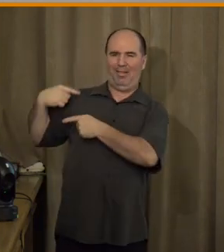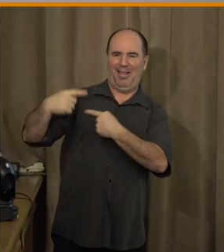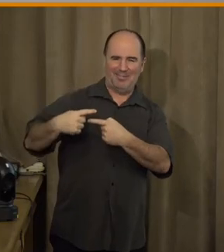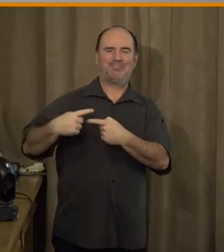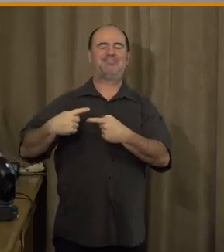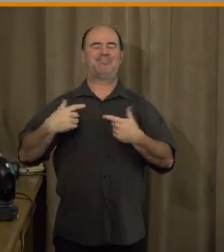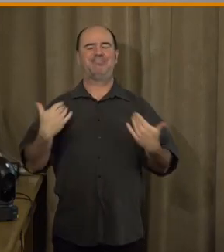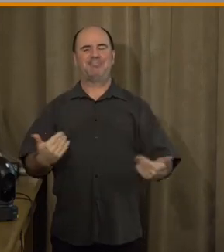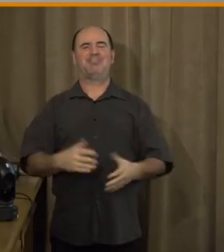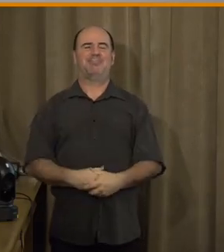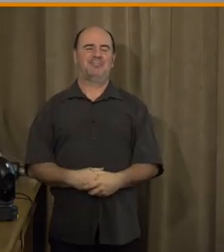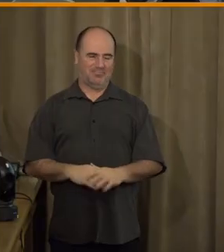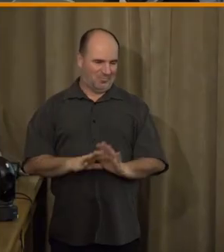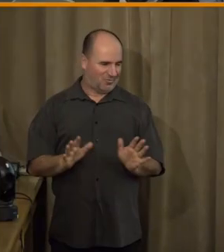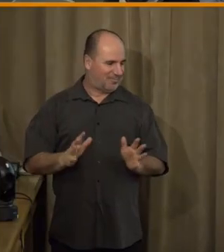Děkujeme.